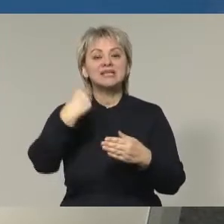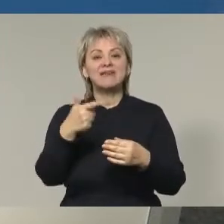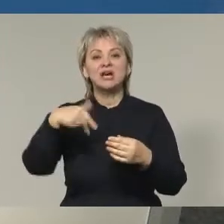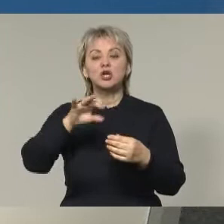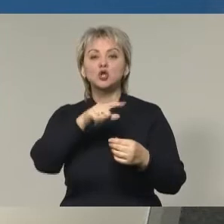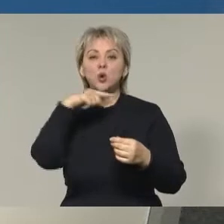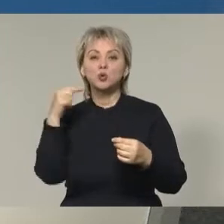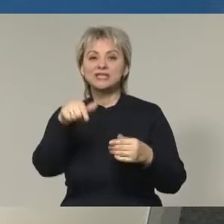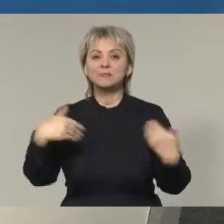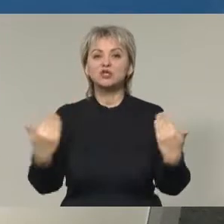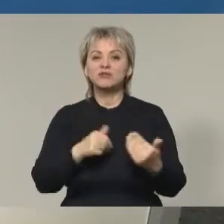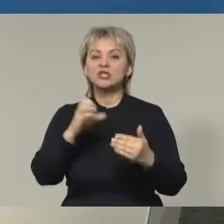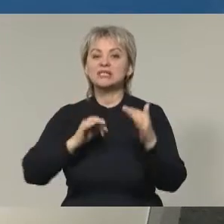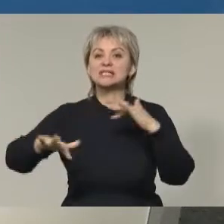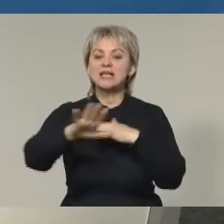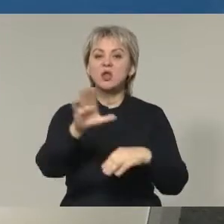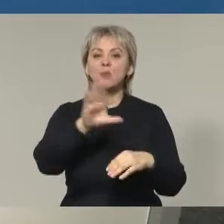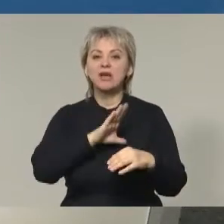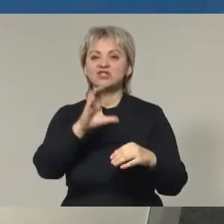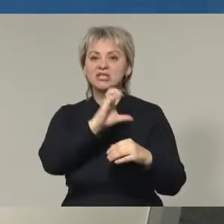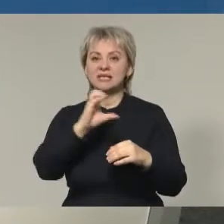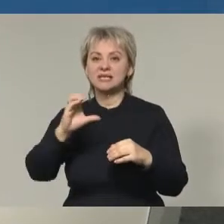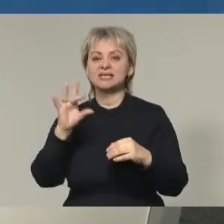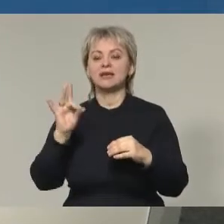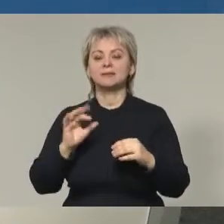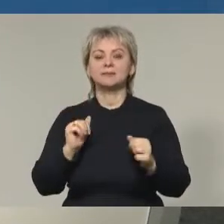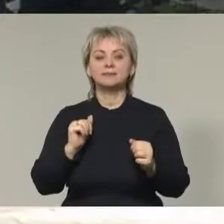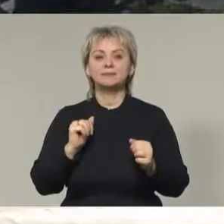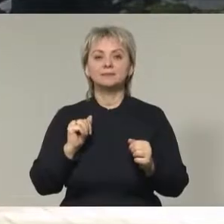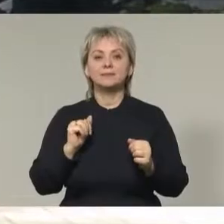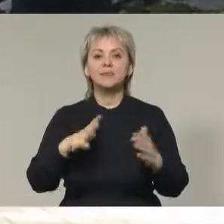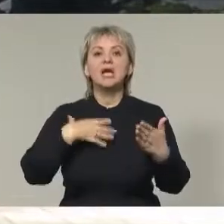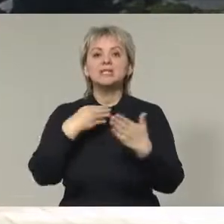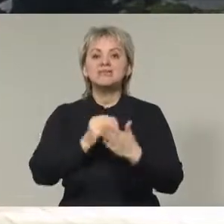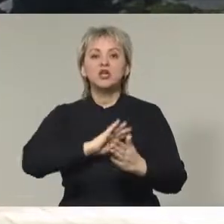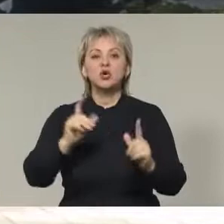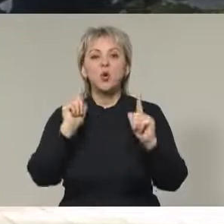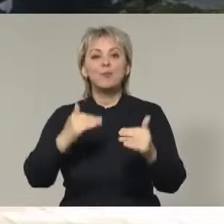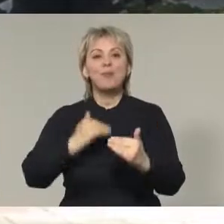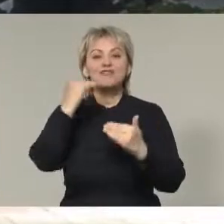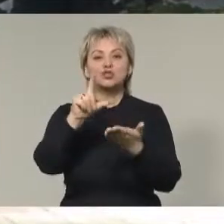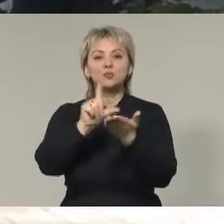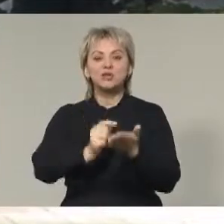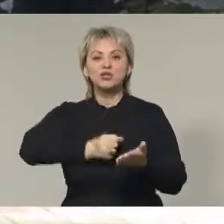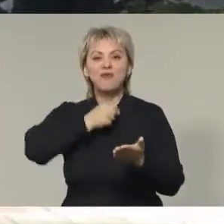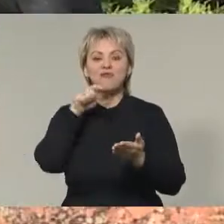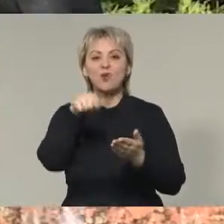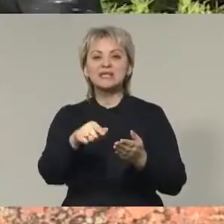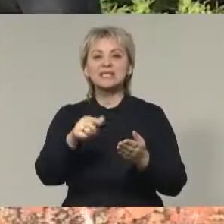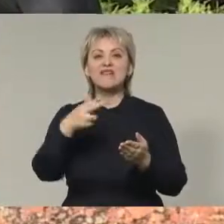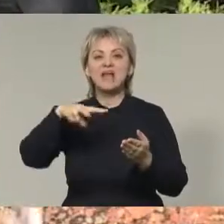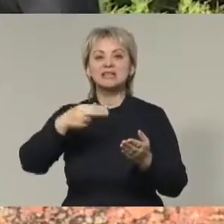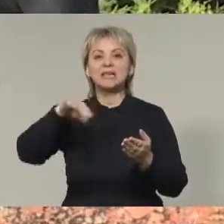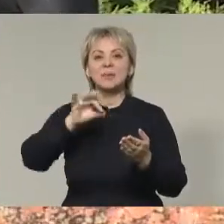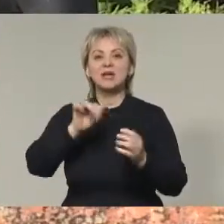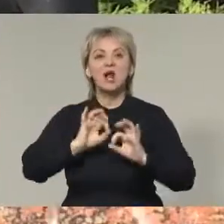давая гражданство русским, живущим в странах бывшего СССР. Своё несогласие с повышением пенсионного возраста в ЛДПР